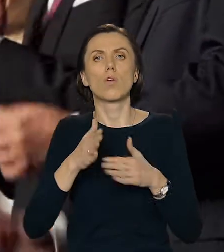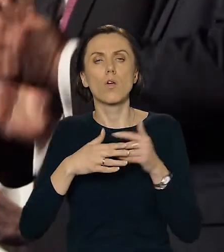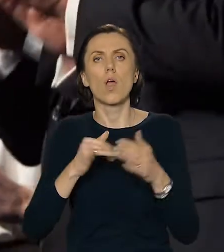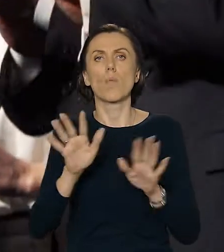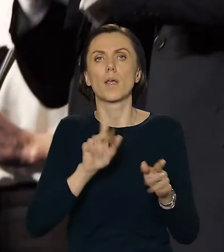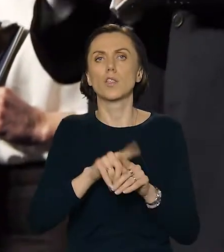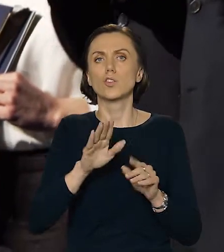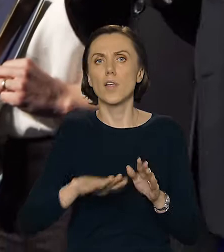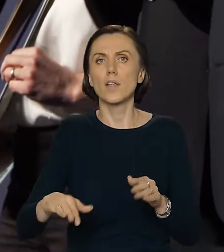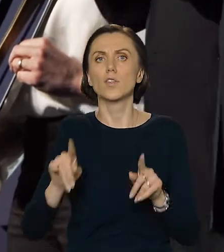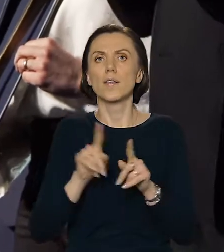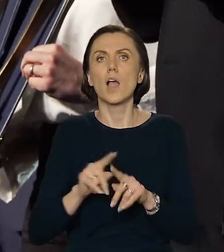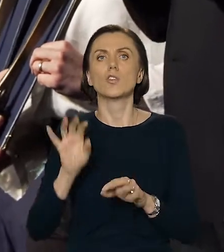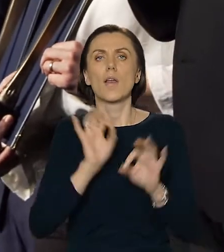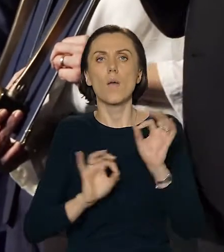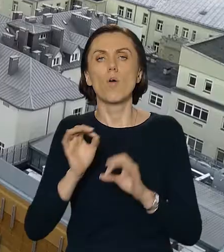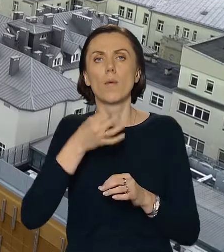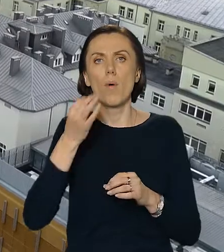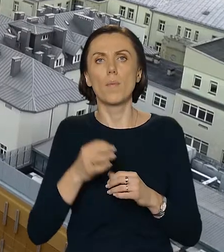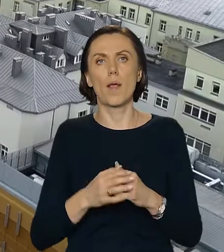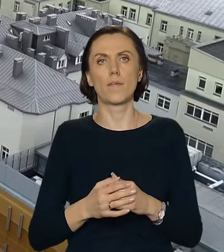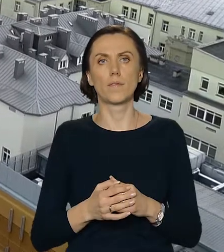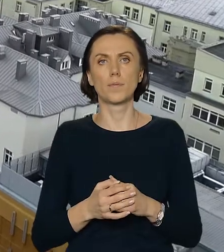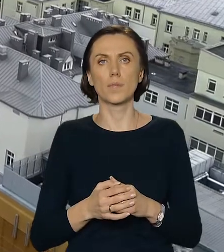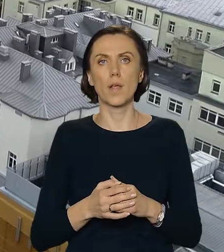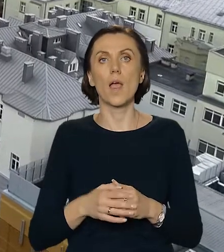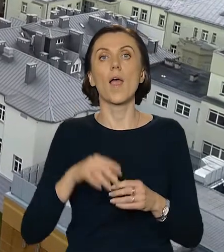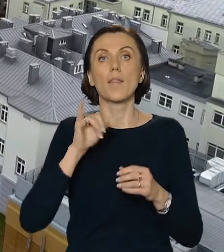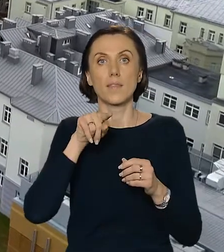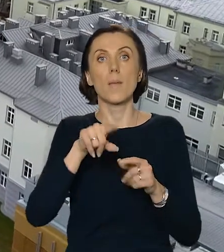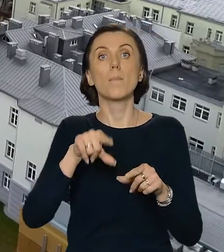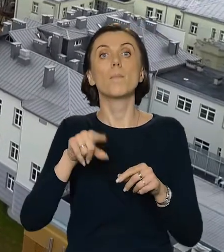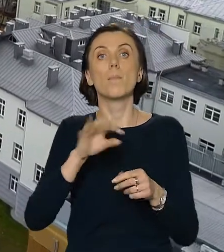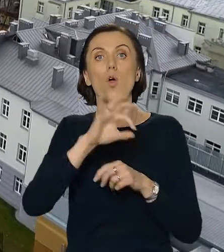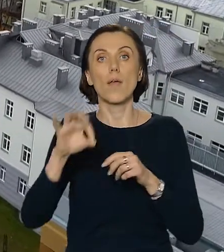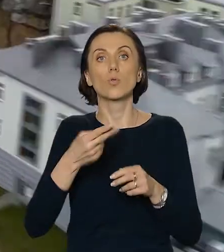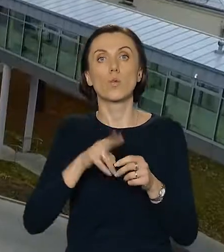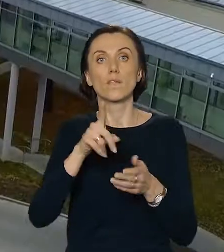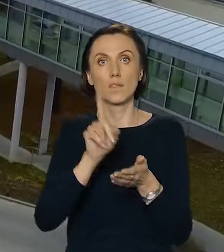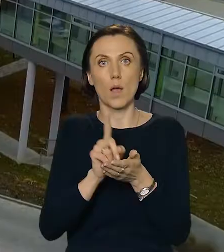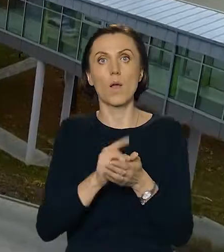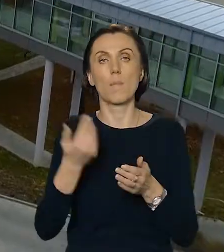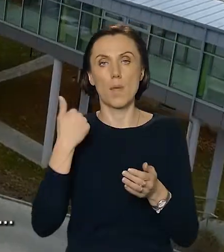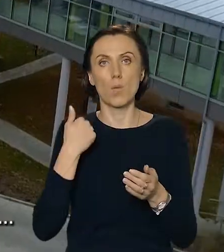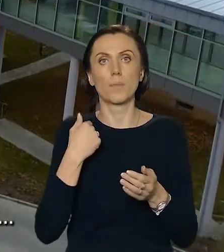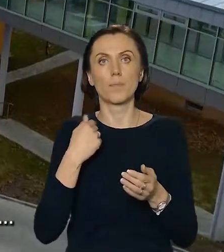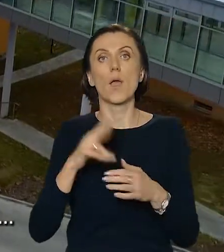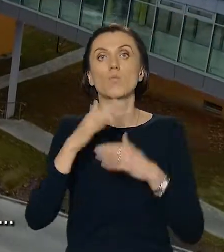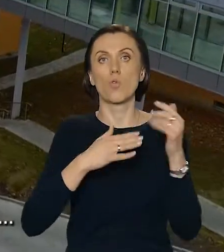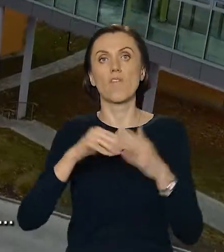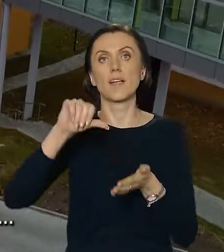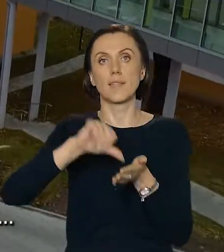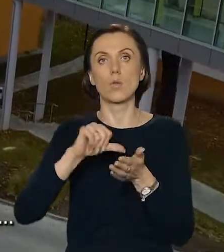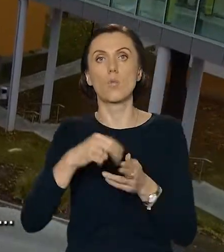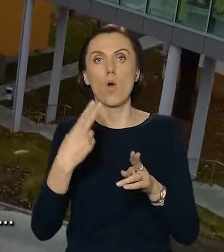dziećmi, ale również w ramach rewitalizacji. Szpital w Tarnowie. Wśród wyróżnionych projektów znalazły się m.in. budowa